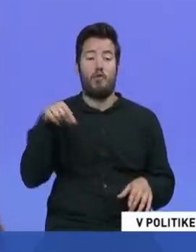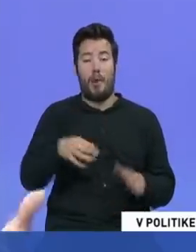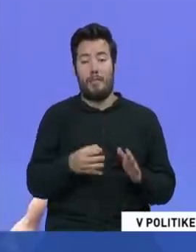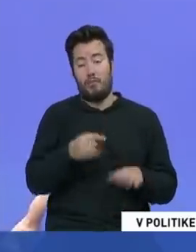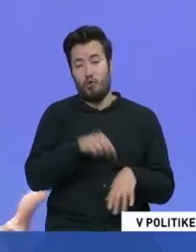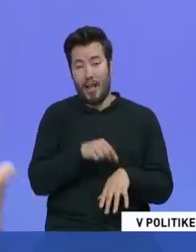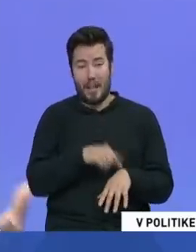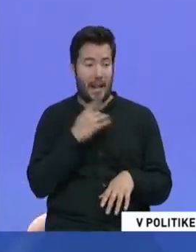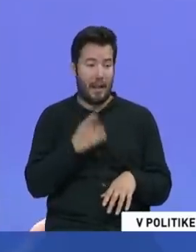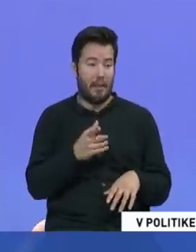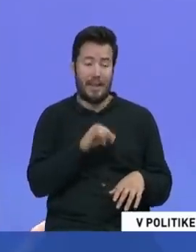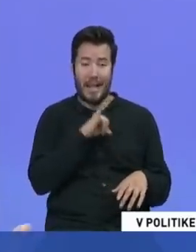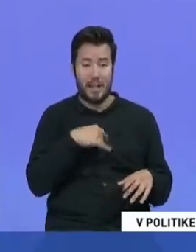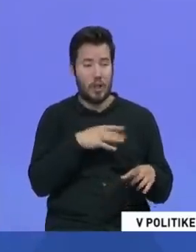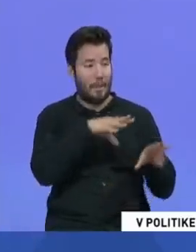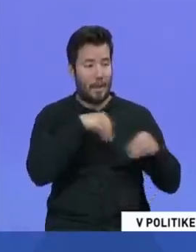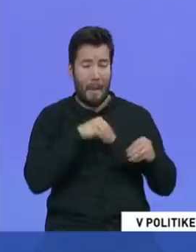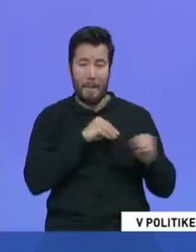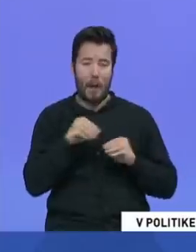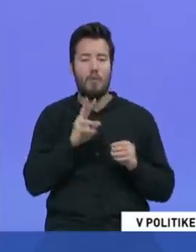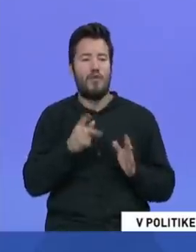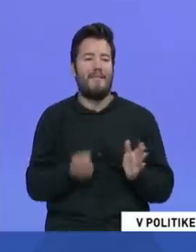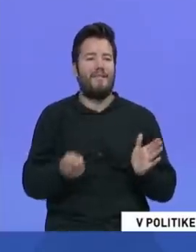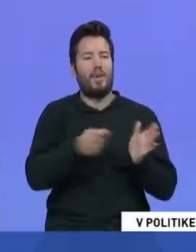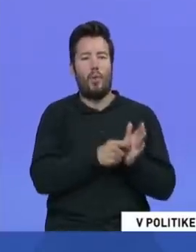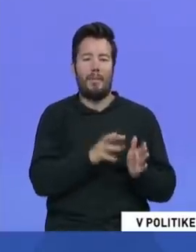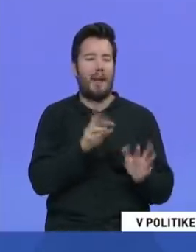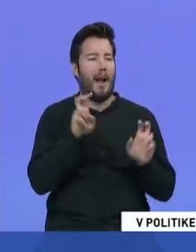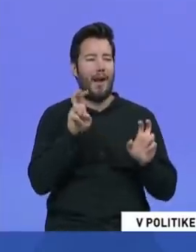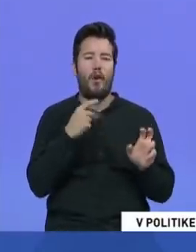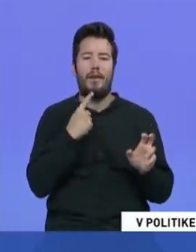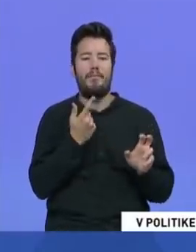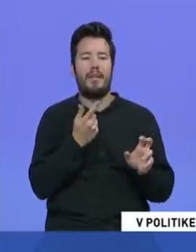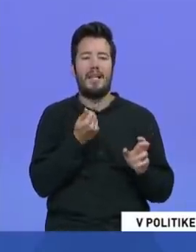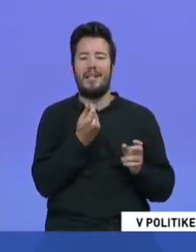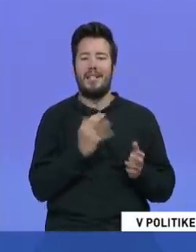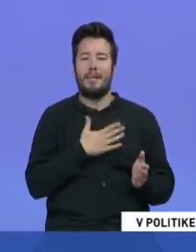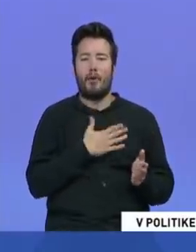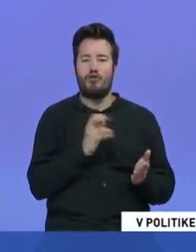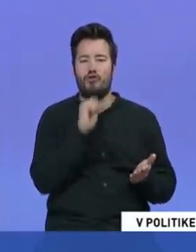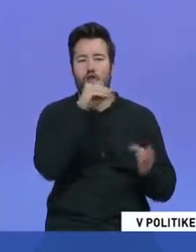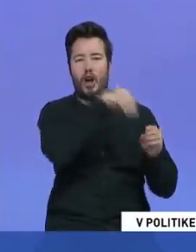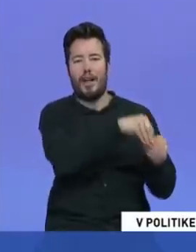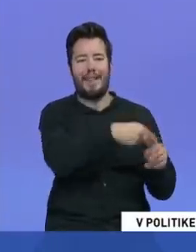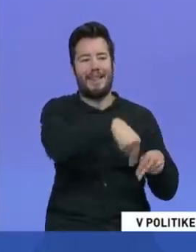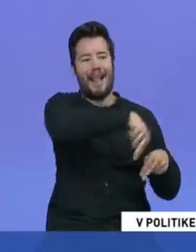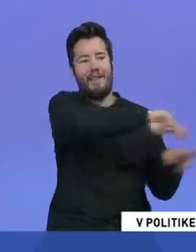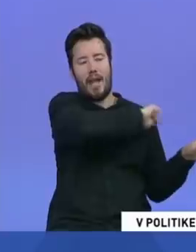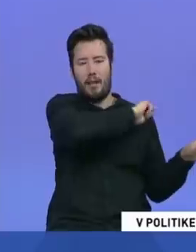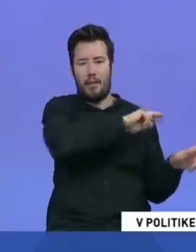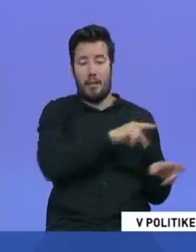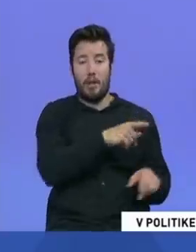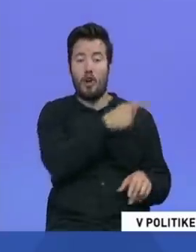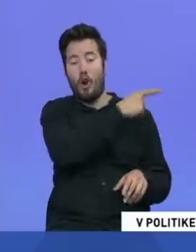z tej povinnosti prerozdeľiť si migrantov tým, že budete takzvané, sponzorovať návraty. tam je. Ale sponzorovať návraty znamená, že vy dostanete toho migranta